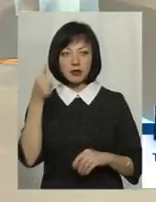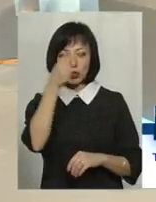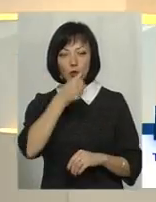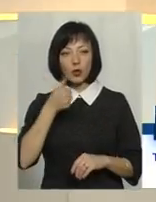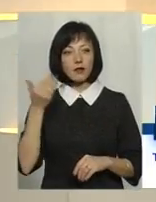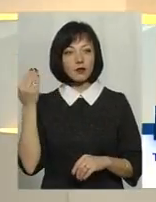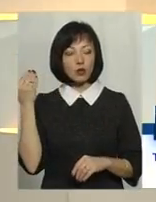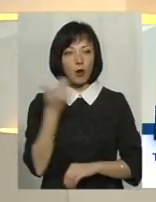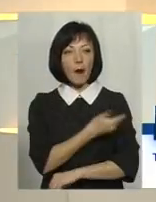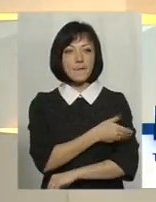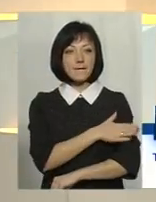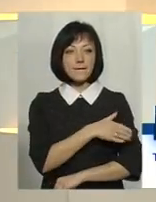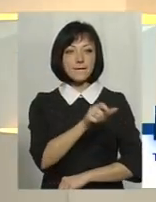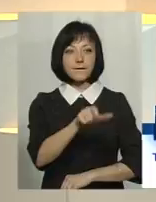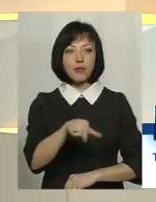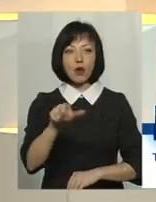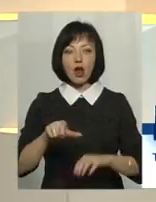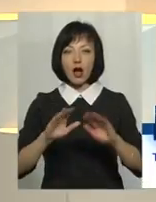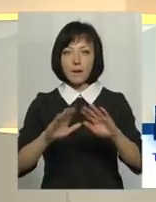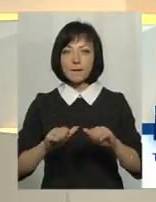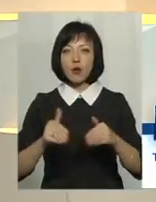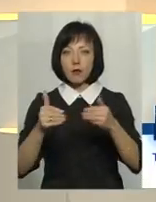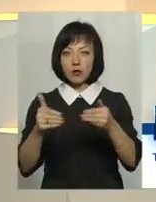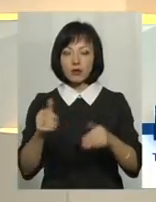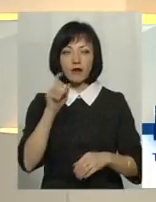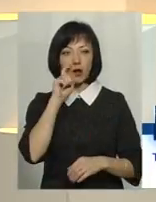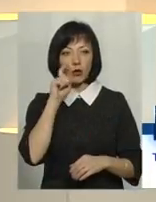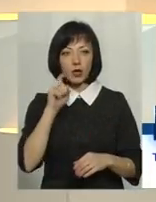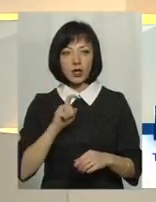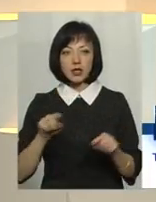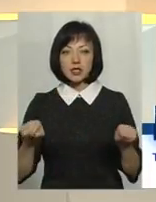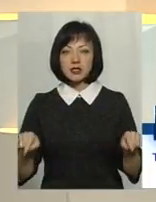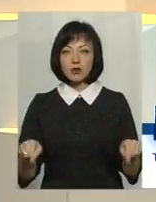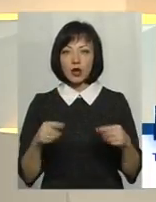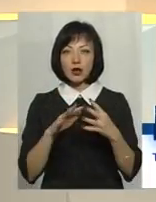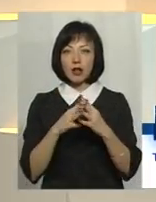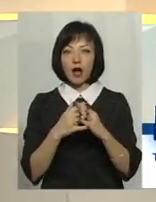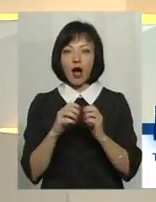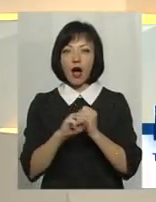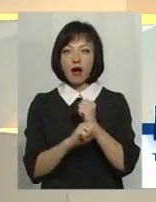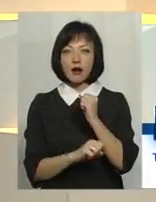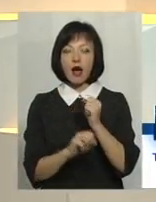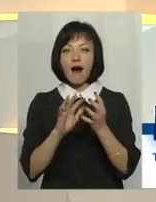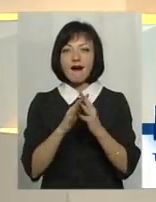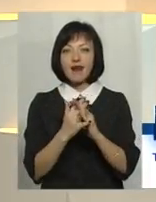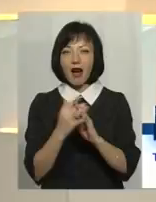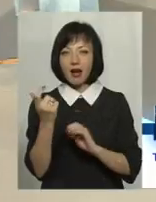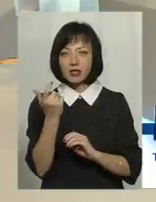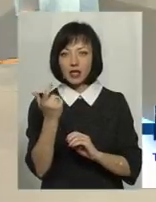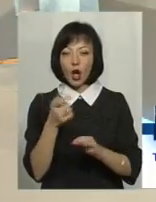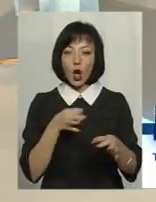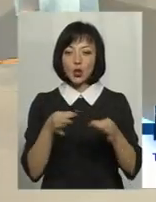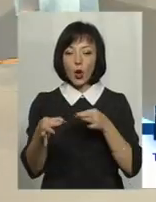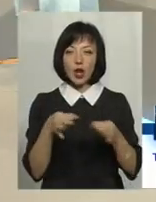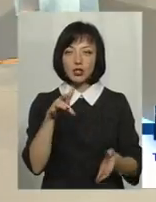поляки пропонували Україні створити аграрні дорадчі центри. Вони нічого